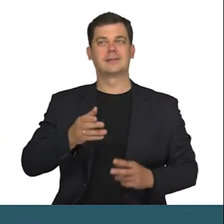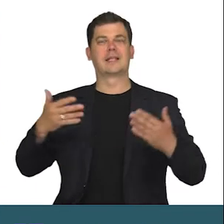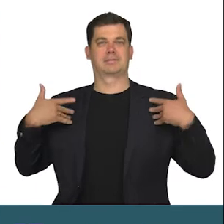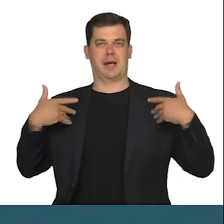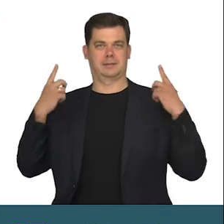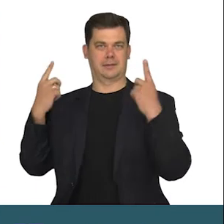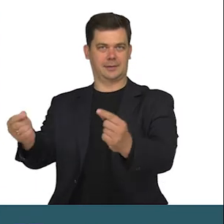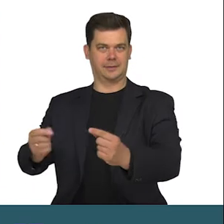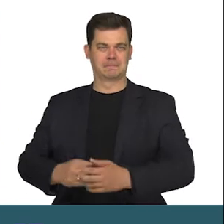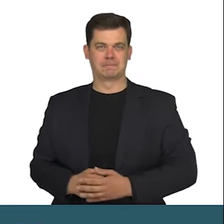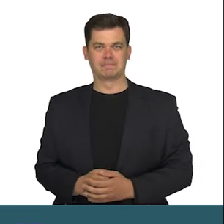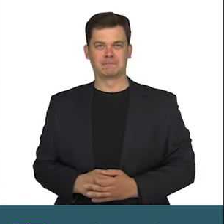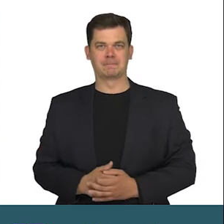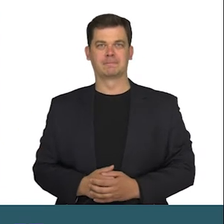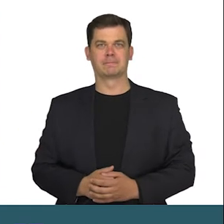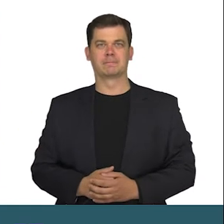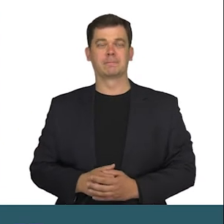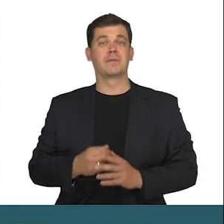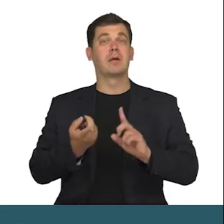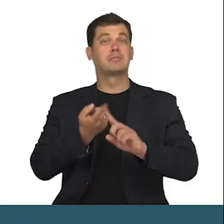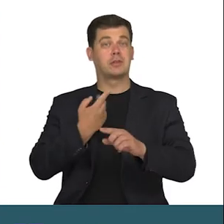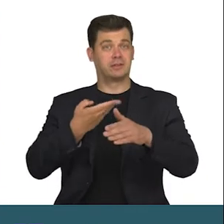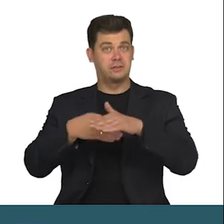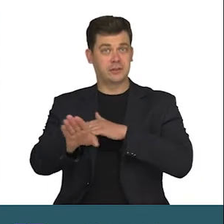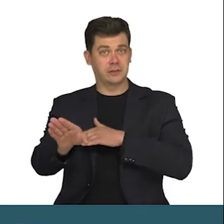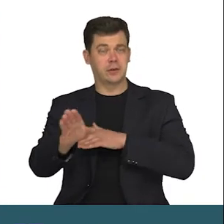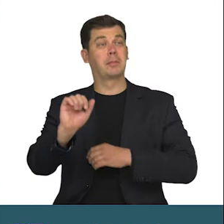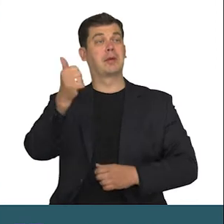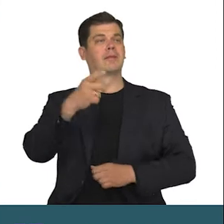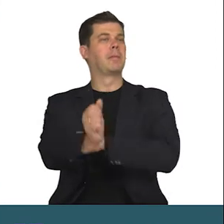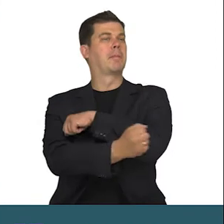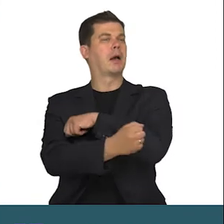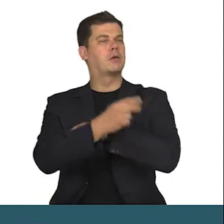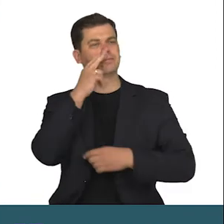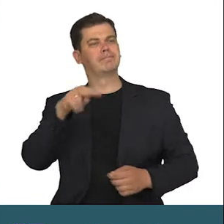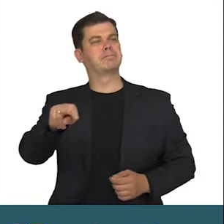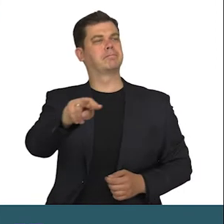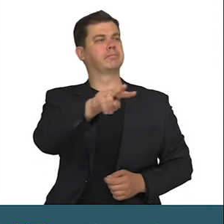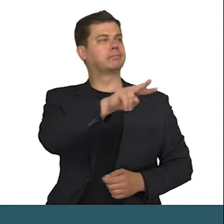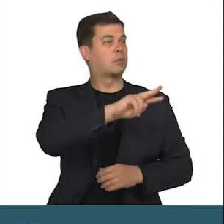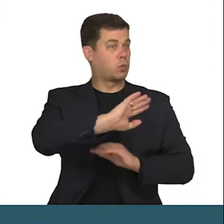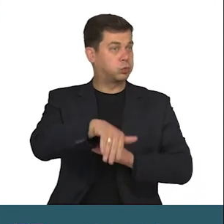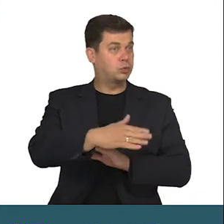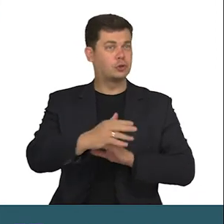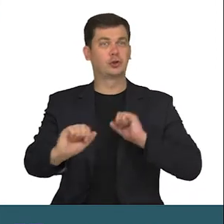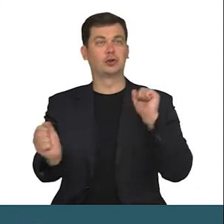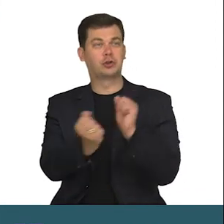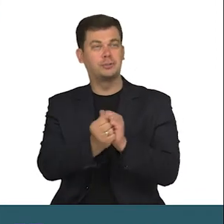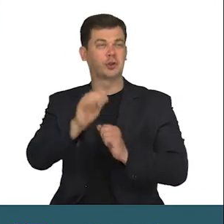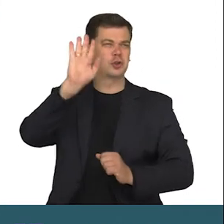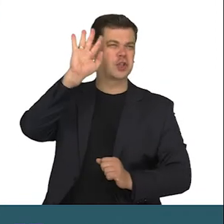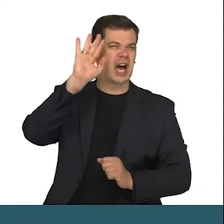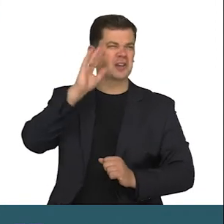Zanim wyjdę spojrzę z balkonu. Pusto, zimno, szaro, buro i ponuro.